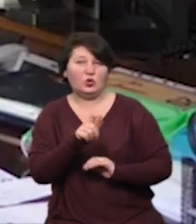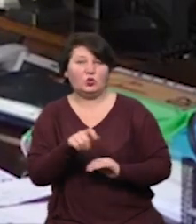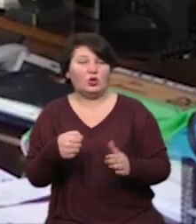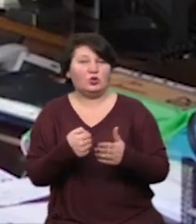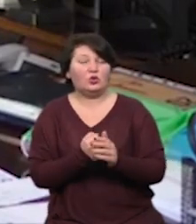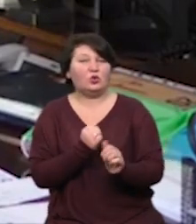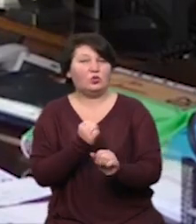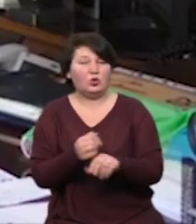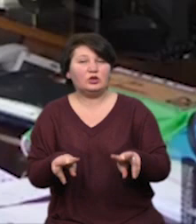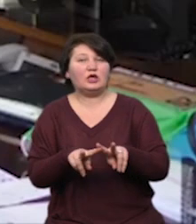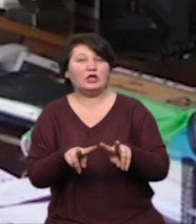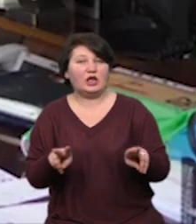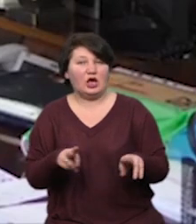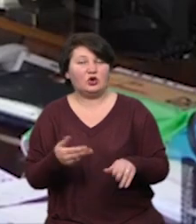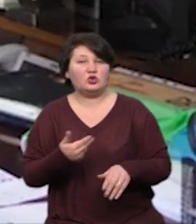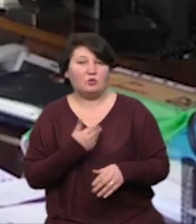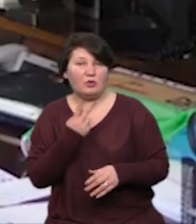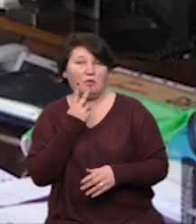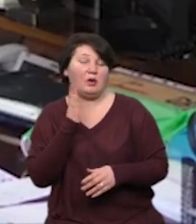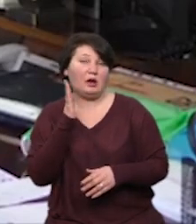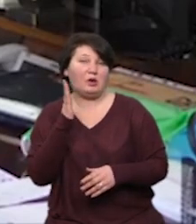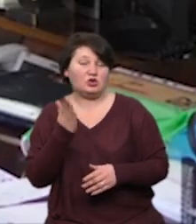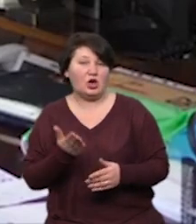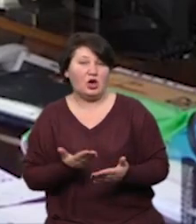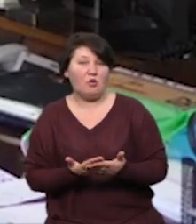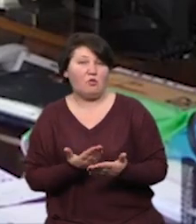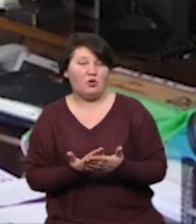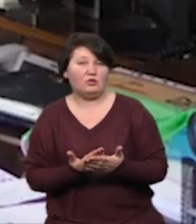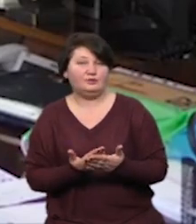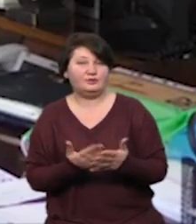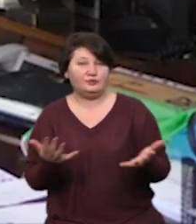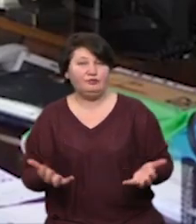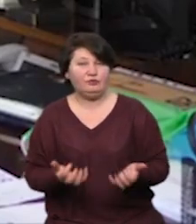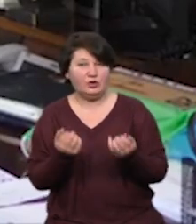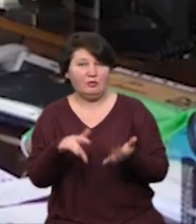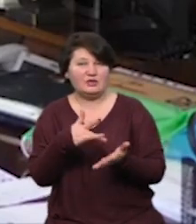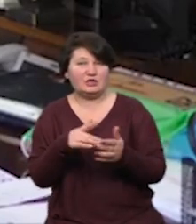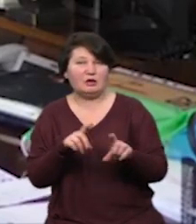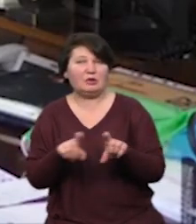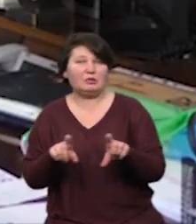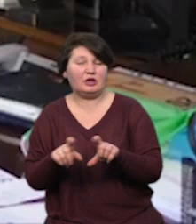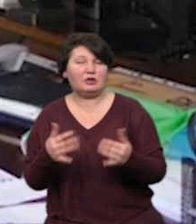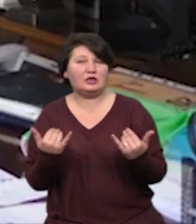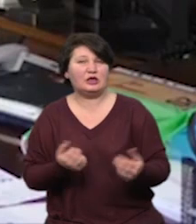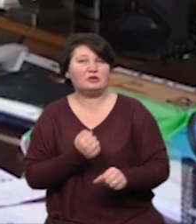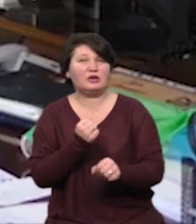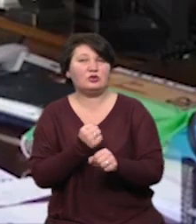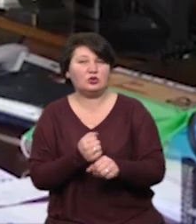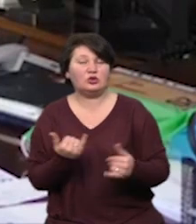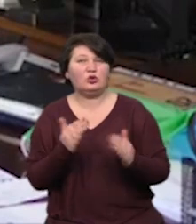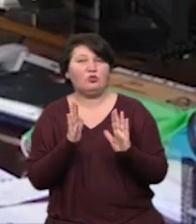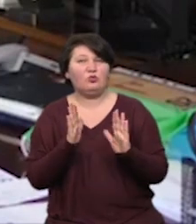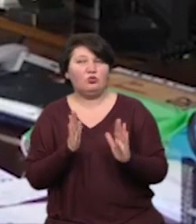Ну і також ми передбачаємо підтримку комунальних підприємств, які зараз працюють, які зараз будуть